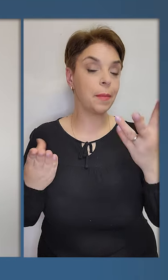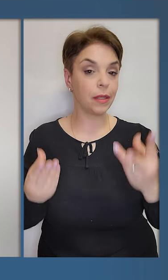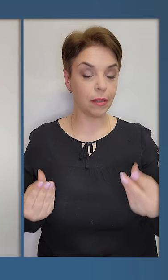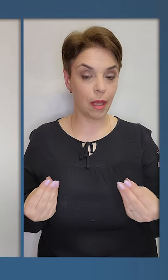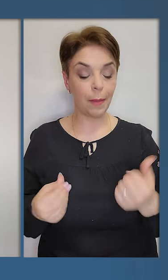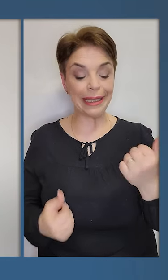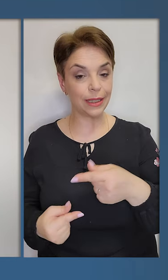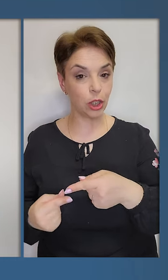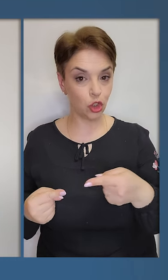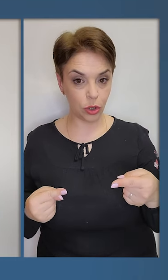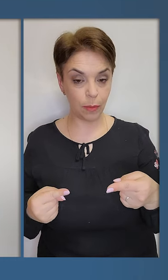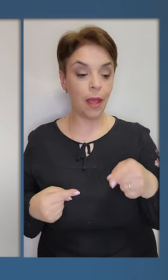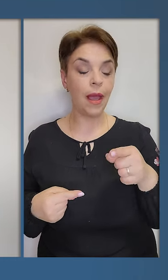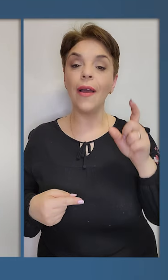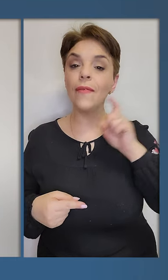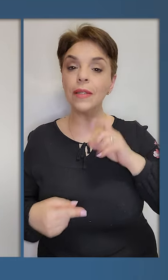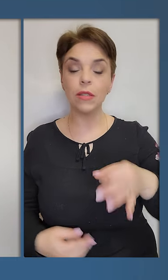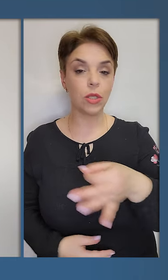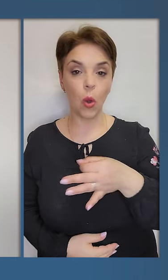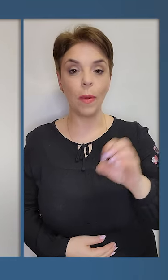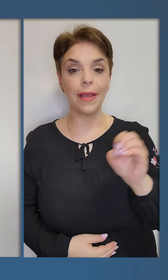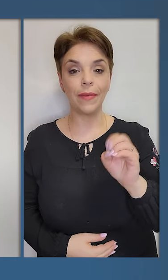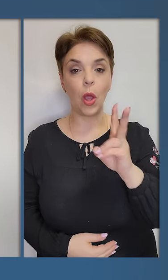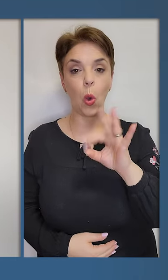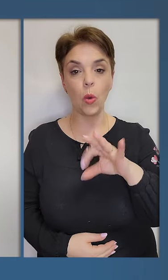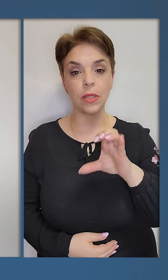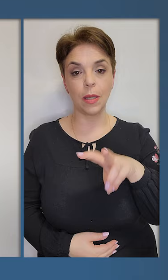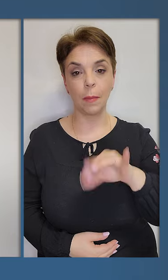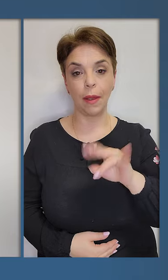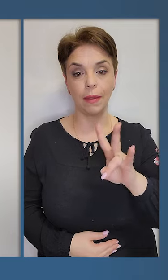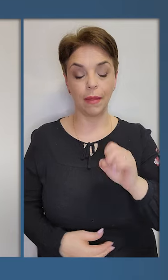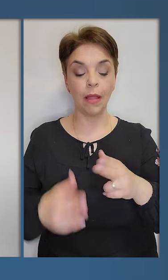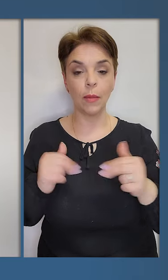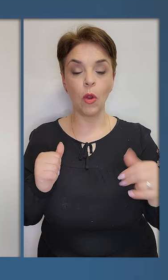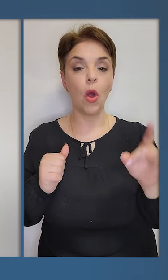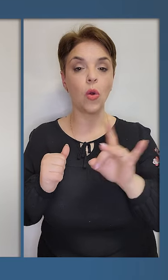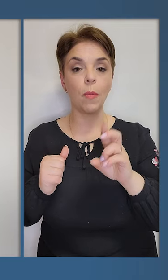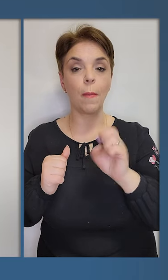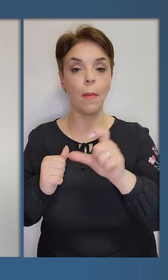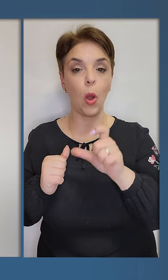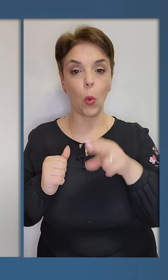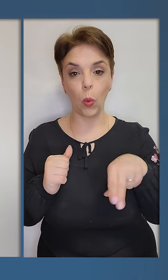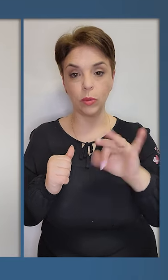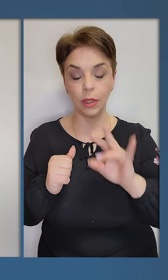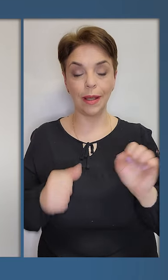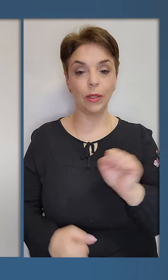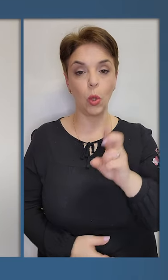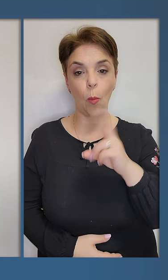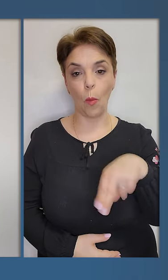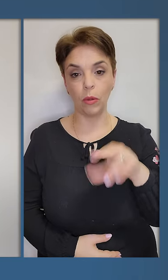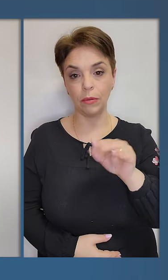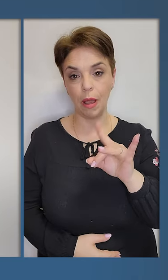Цими днями, тижнями, Вінницька область, Євгеній Косминов, Дніпровщина, Роман Бахолдін,